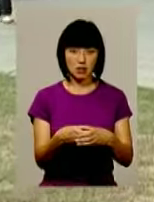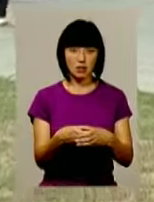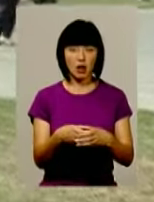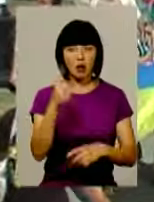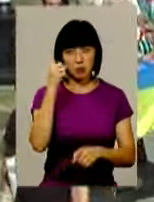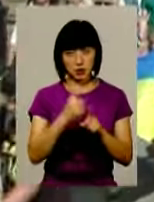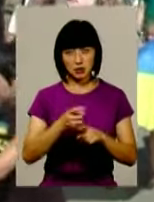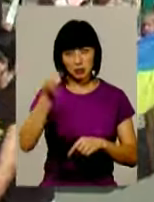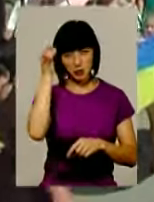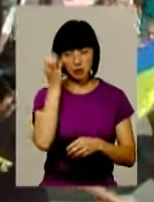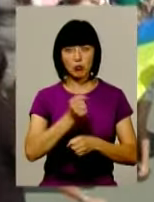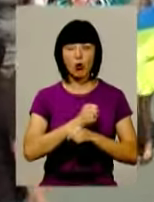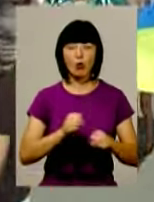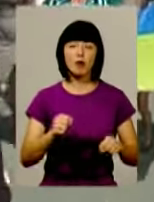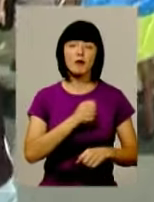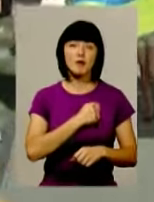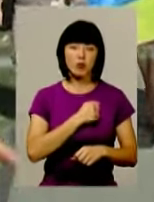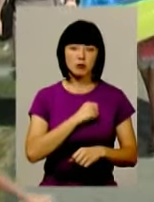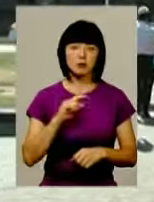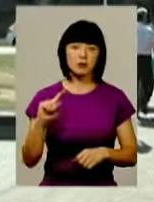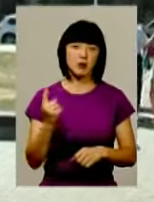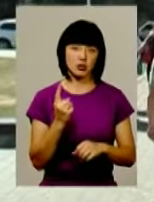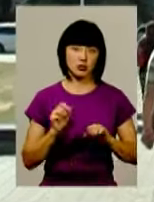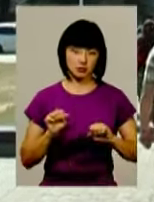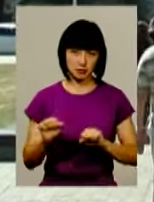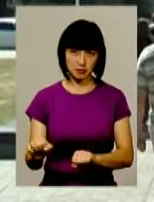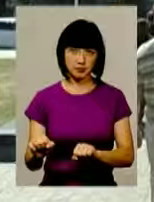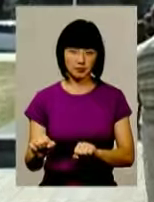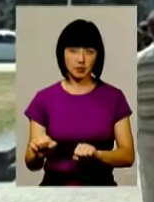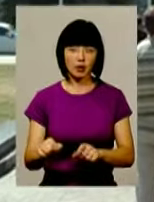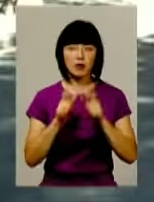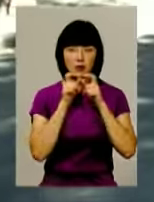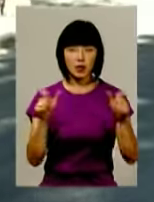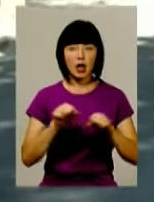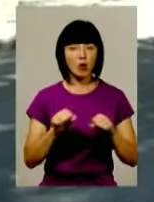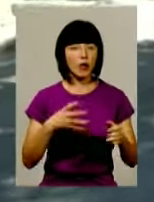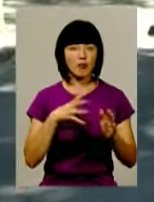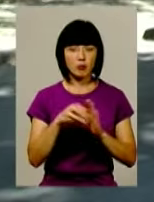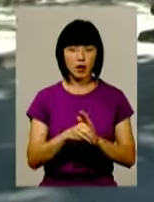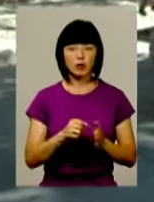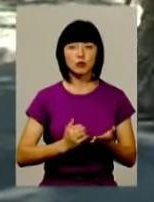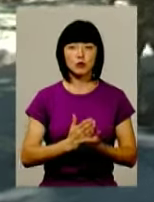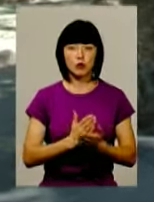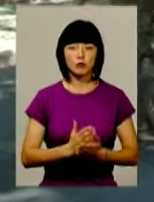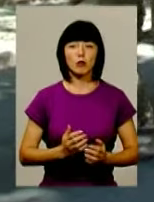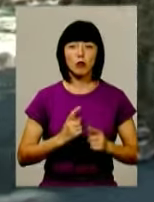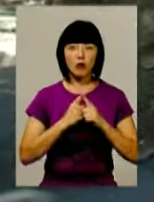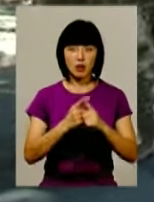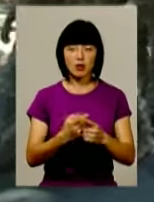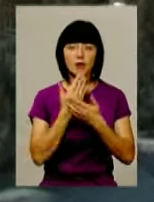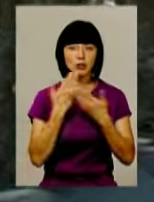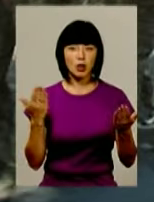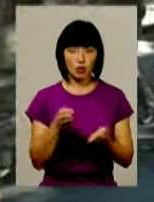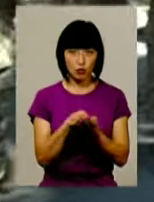Побратими пам'ятають Романа хоробрим воїном, яким перший ставав до бою. Під вигулки герої не умирають, військовослужбовця провели в останню дорогу.